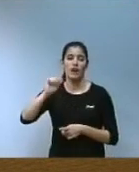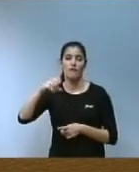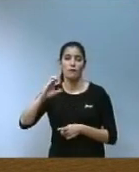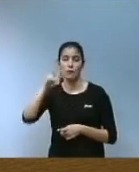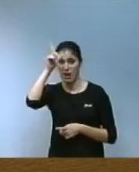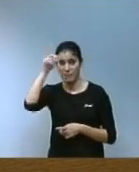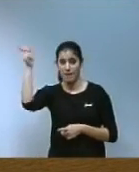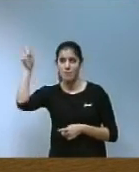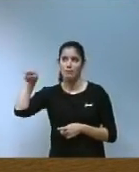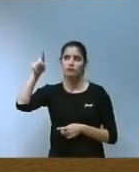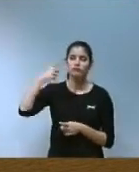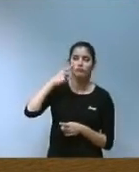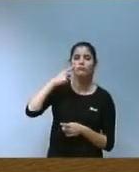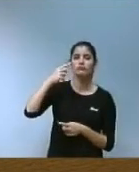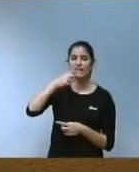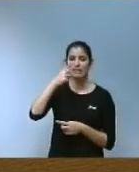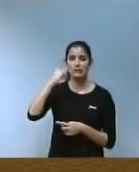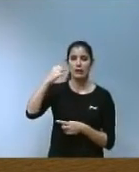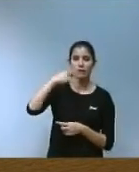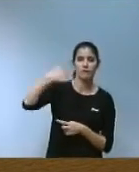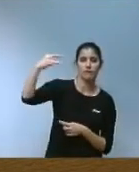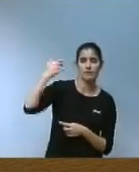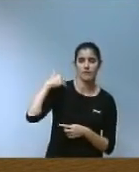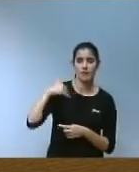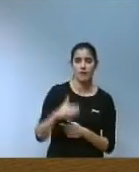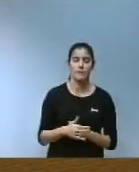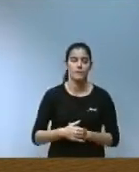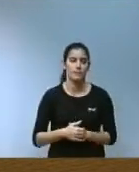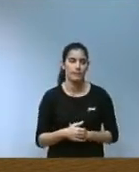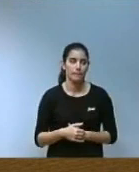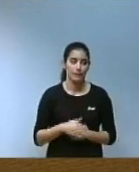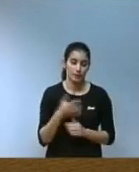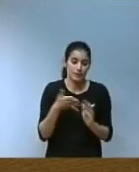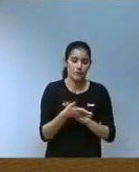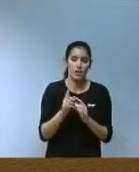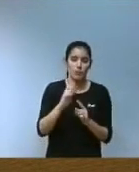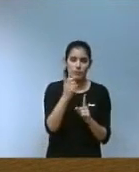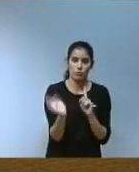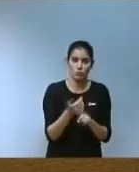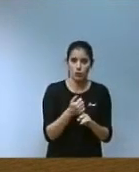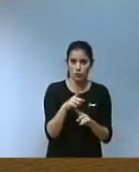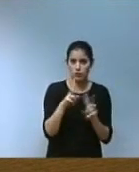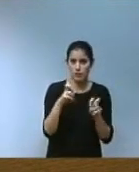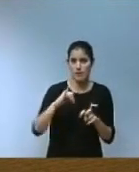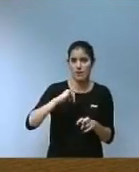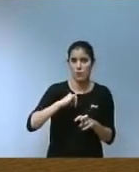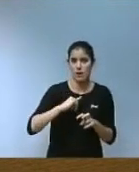que altre operador que està interessat però el primer entenem que és solucionar l'assumpció del deute